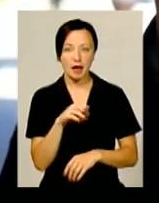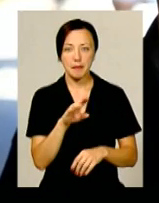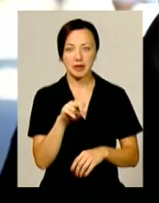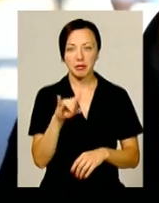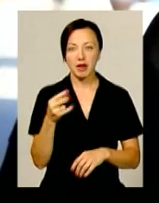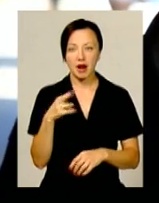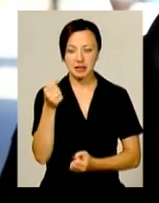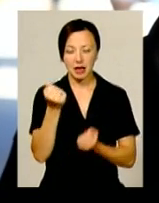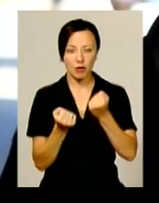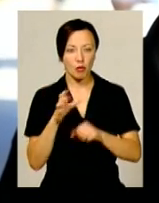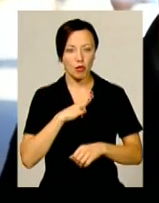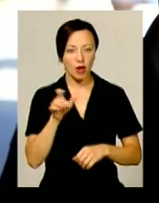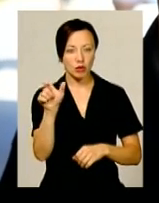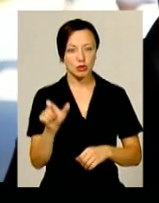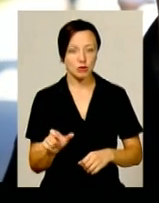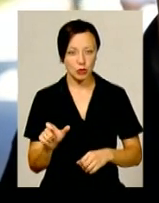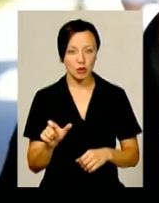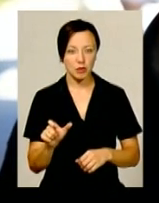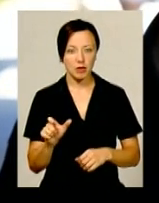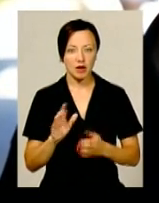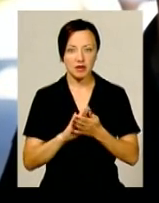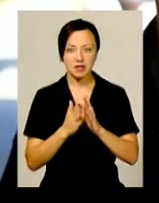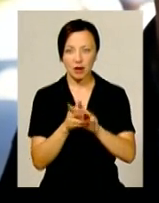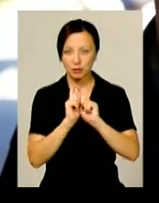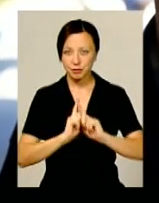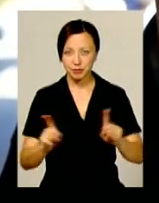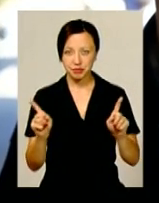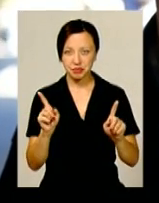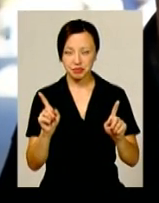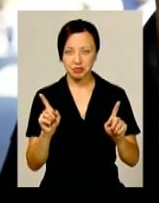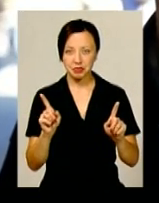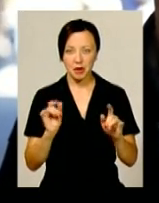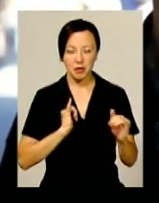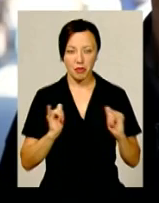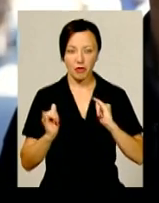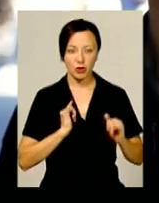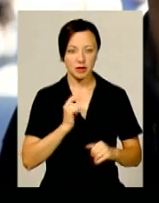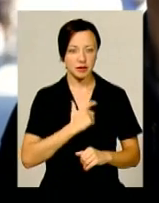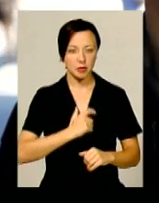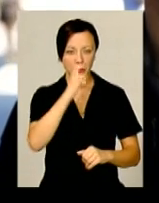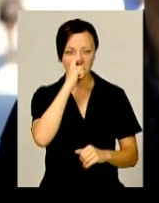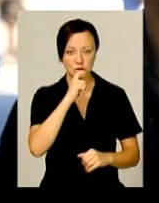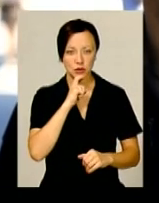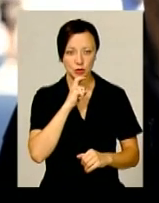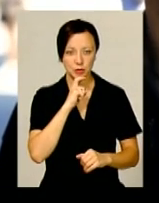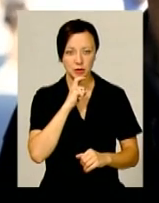транспортного засобу було виявлено особа, яка перебувала в неадекватному стані, поводив себе незрозуміло,